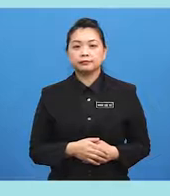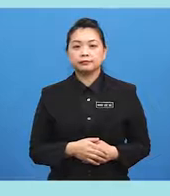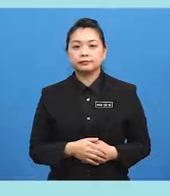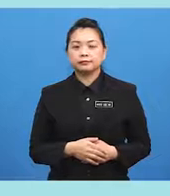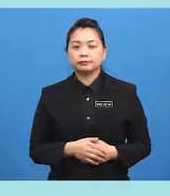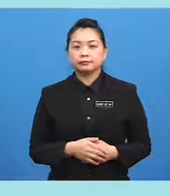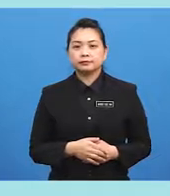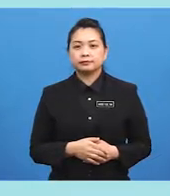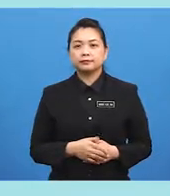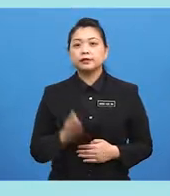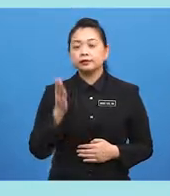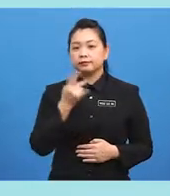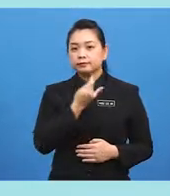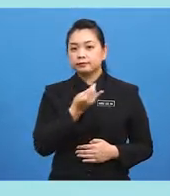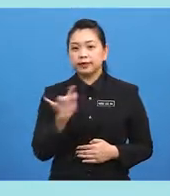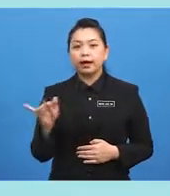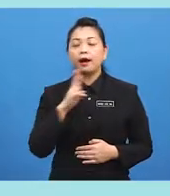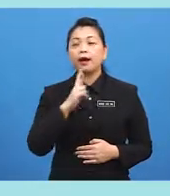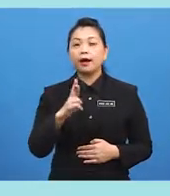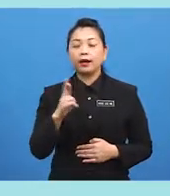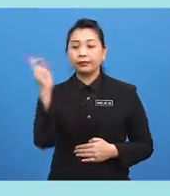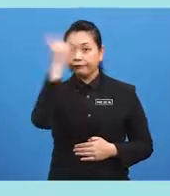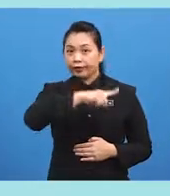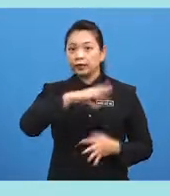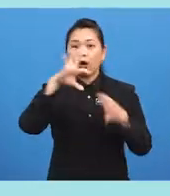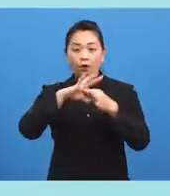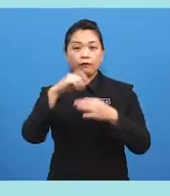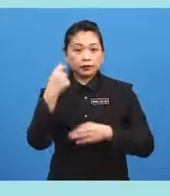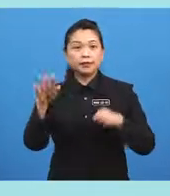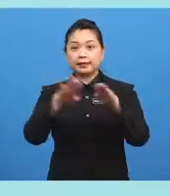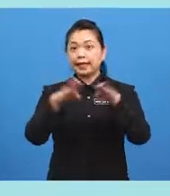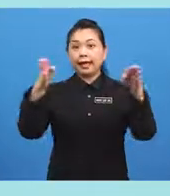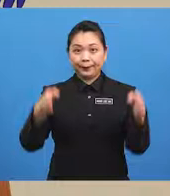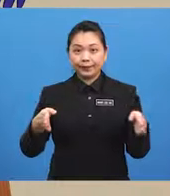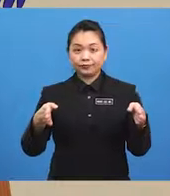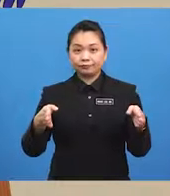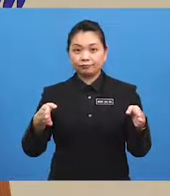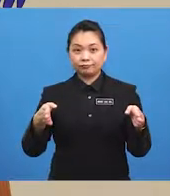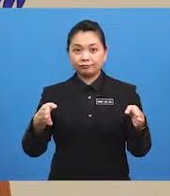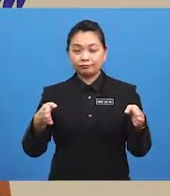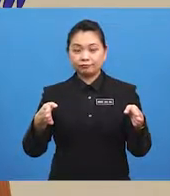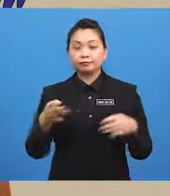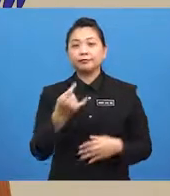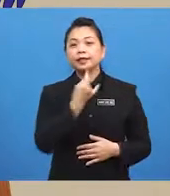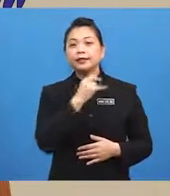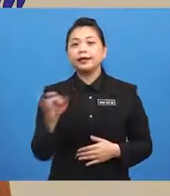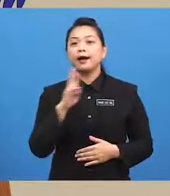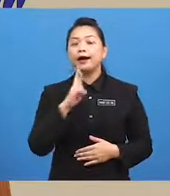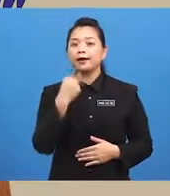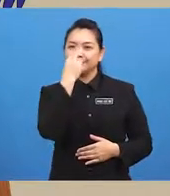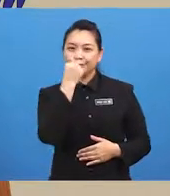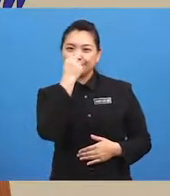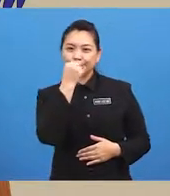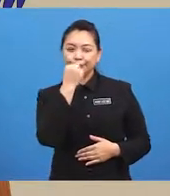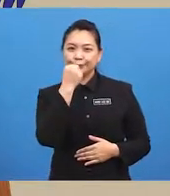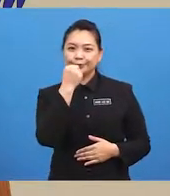They are... ...in front... ...of the... ...table. They are cute, aren't they?